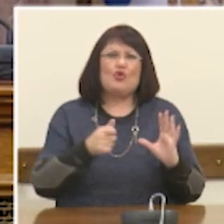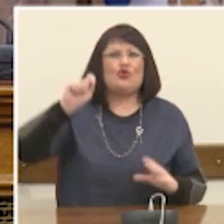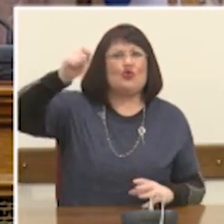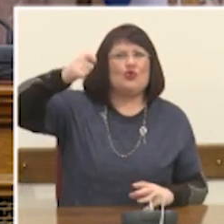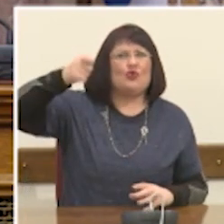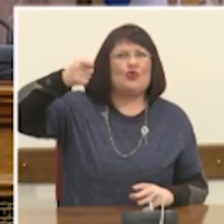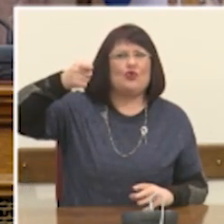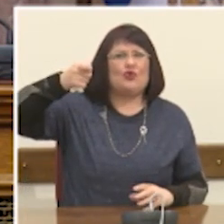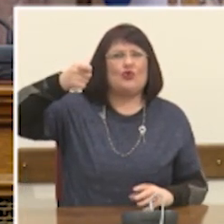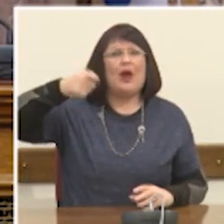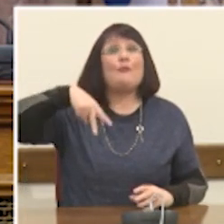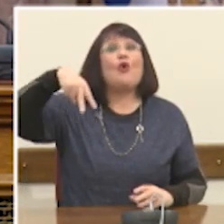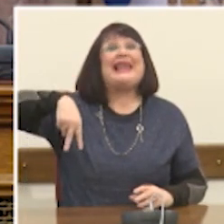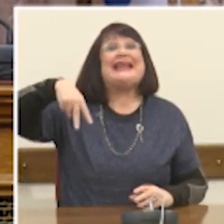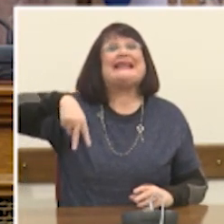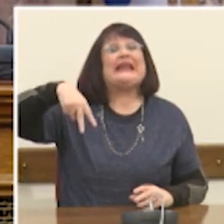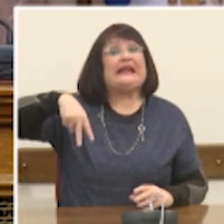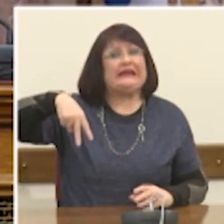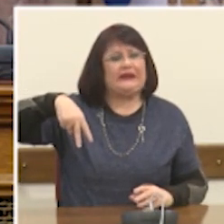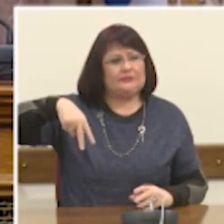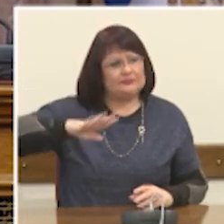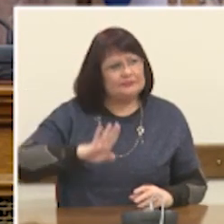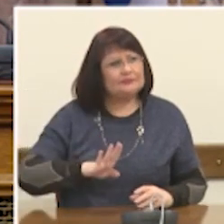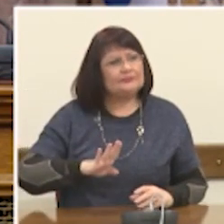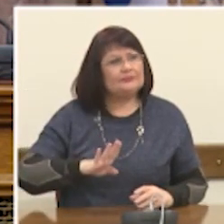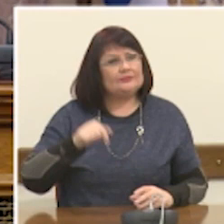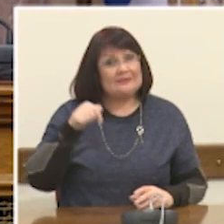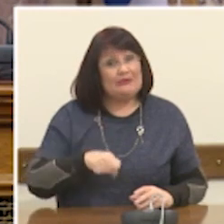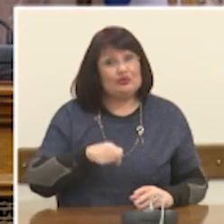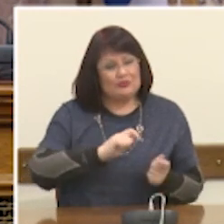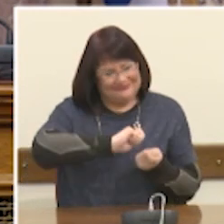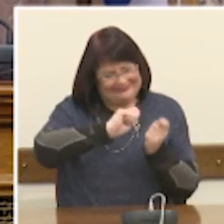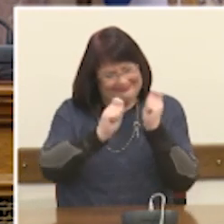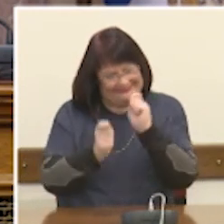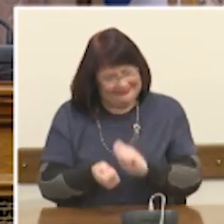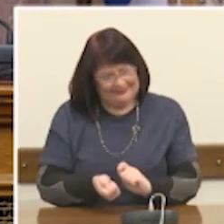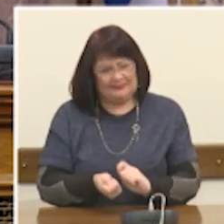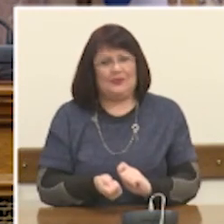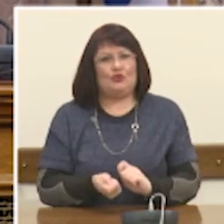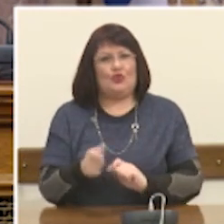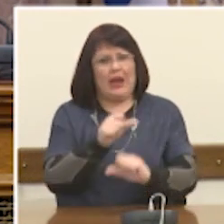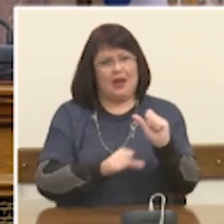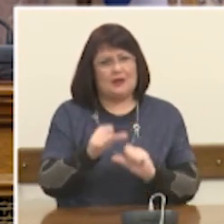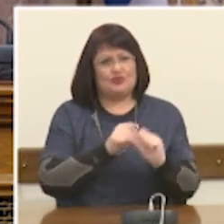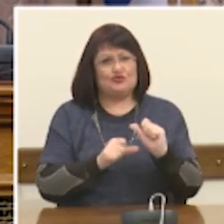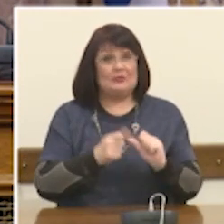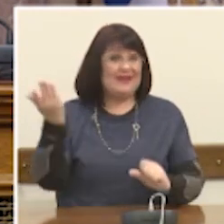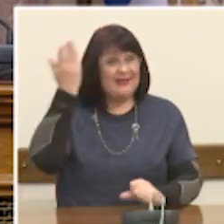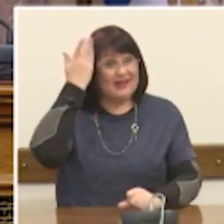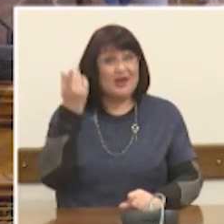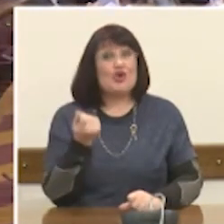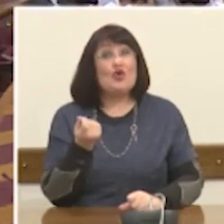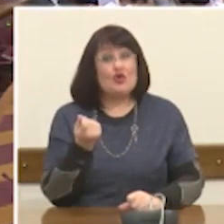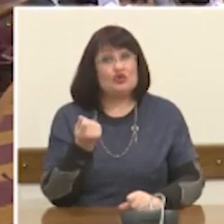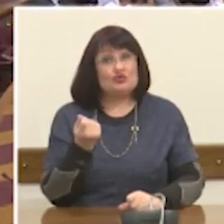από λιγνίτη. Όμως η περιπλοκότητα αυτής της μετάβασης και το αυξημένο κόστος που αυτή θα